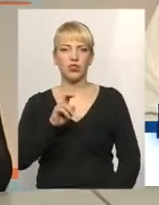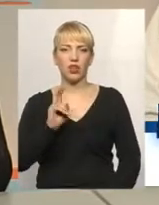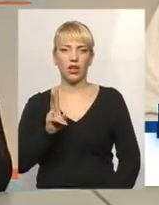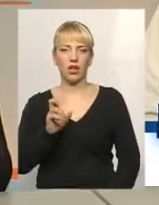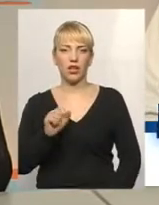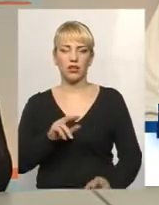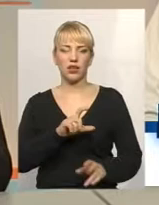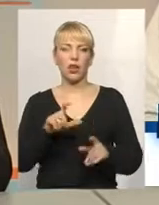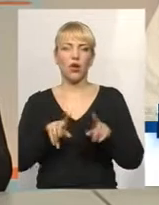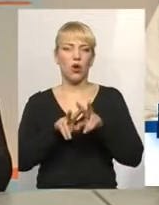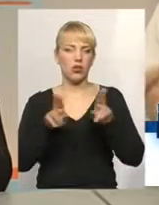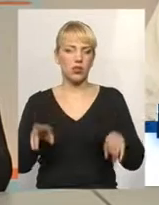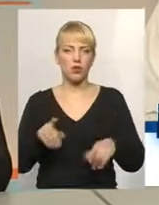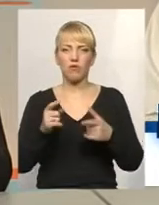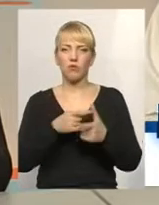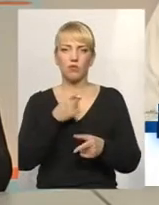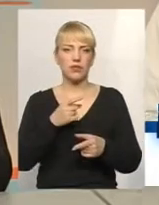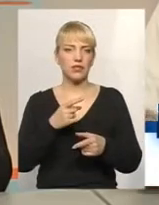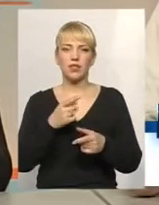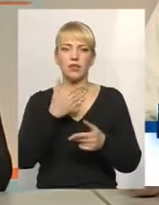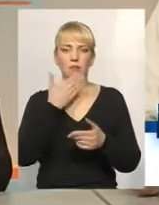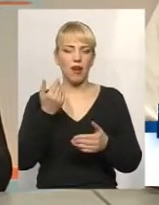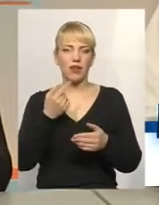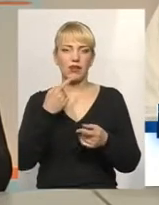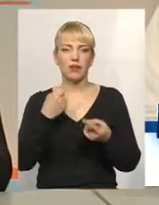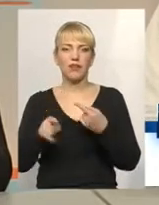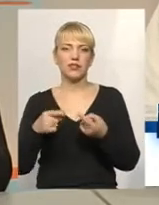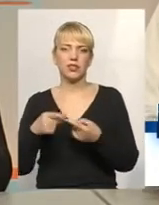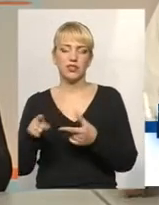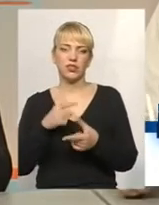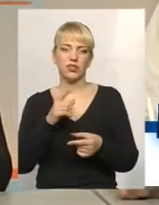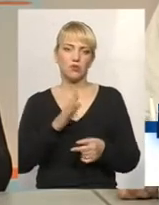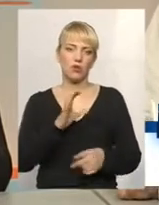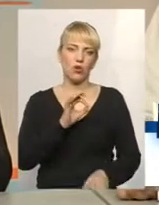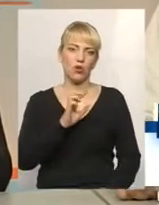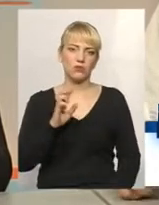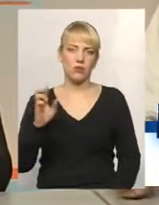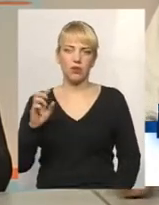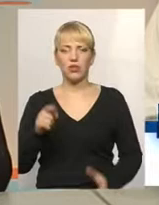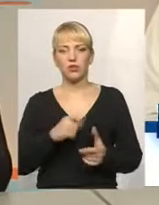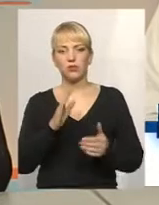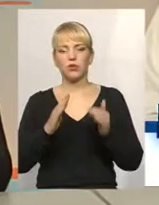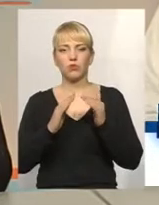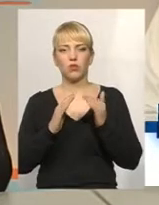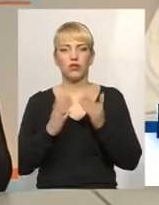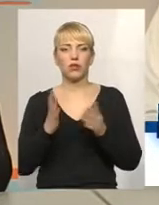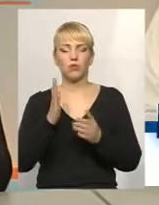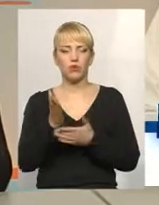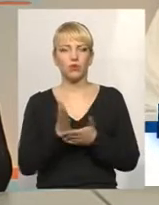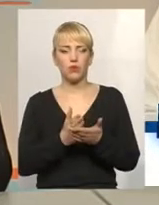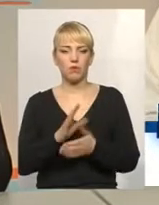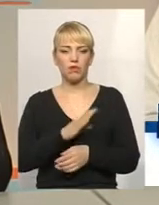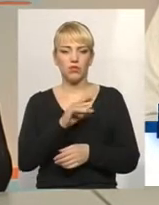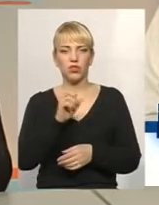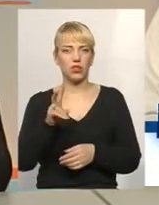однаково. Без різниці, чи то буде ОСБВ, чи то буде будинок, який буде обслуговуватись в бувшому жеку, так само. Просто, щоб